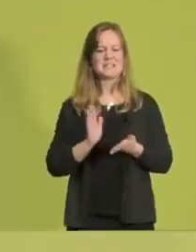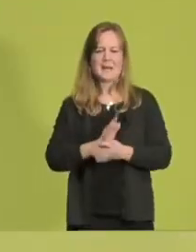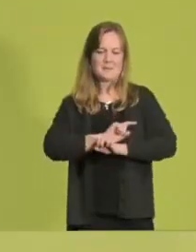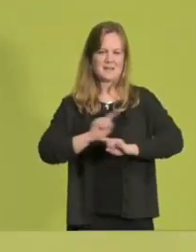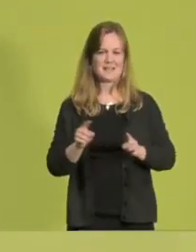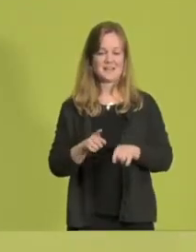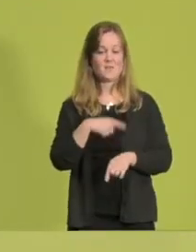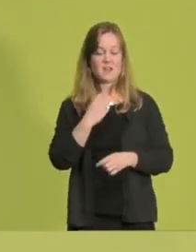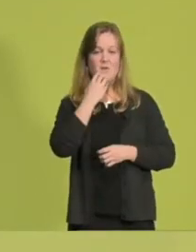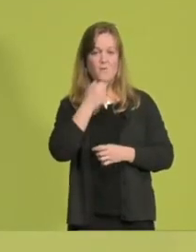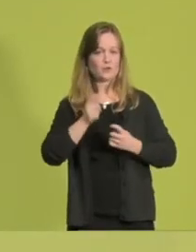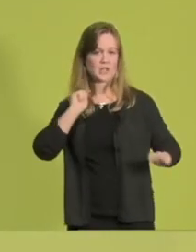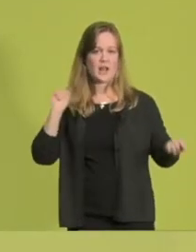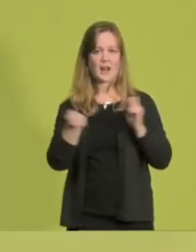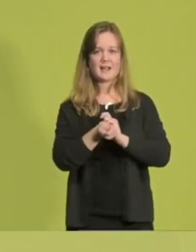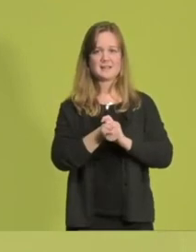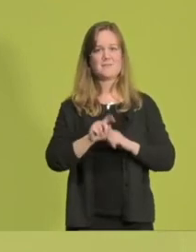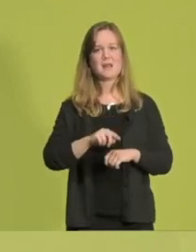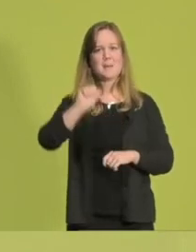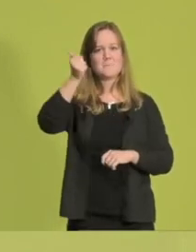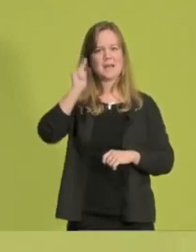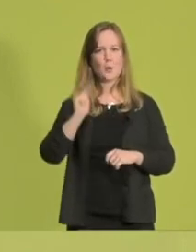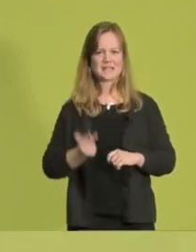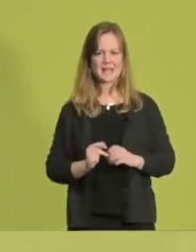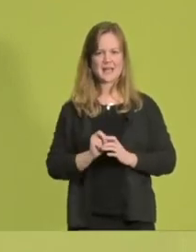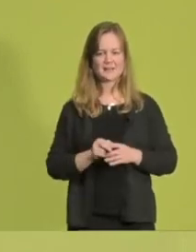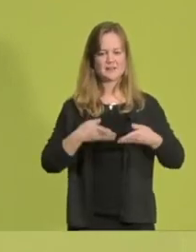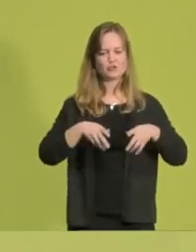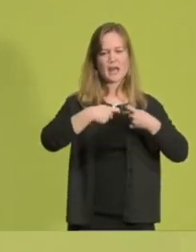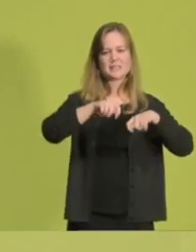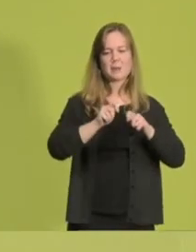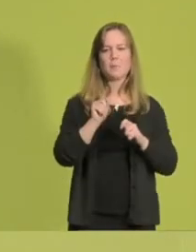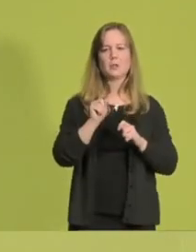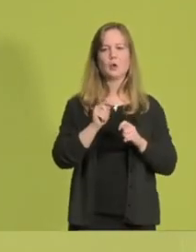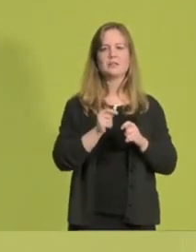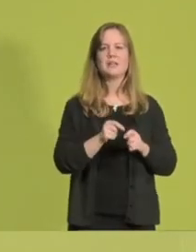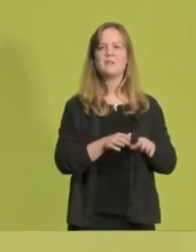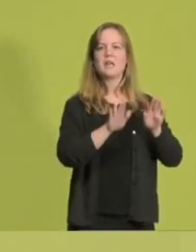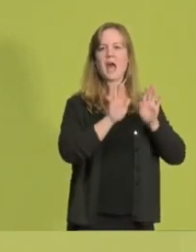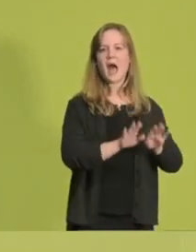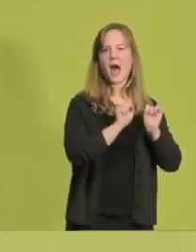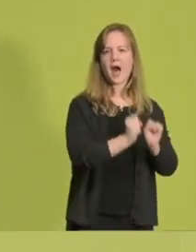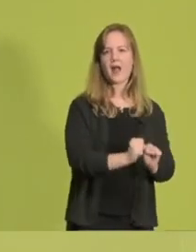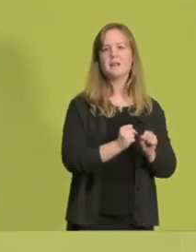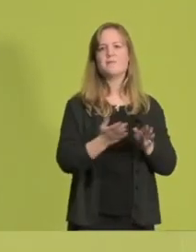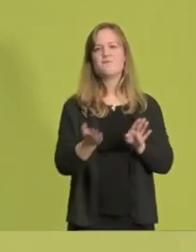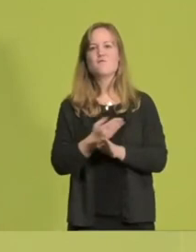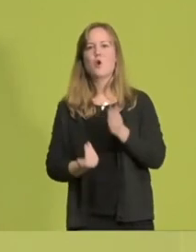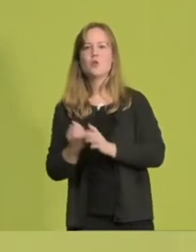Wir werden priorisieren und priorisieren beim Straßenbau heißt Erhalt vor Neubau zum Schutz unserer Infrastruktur.